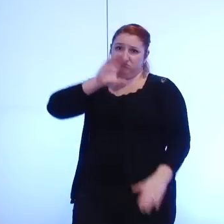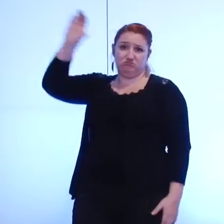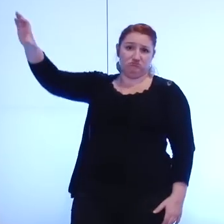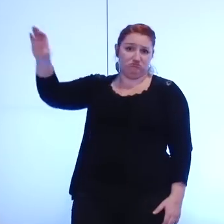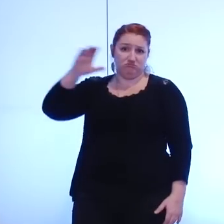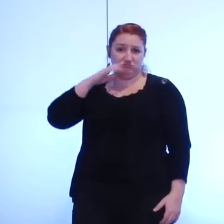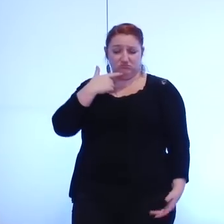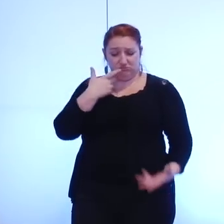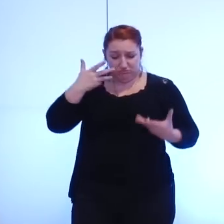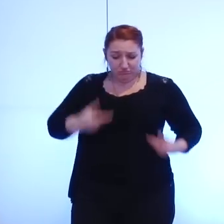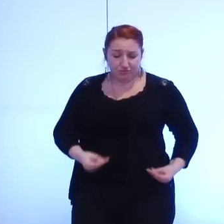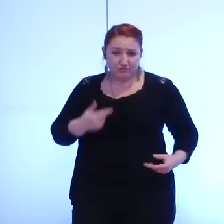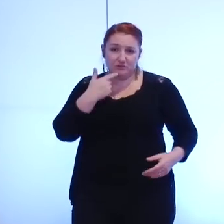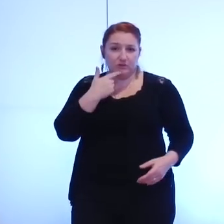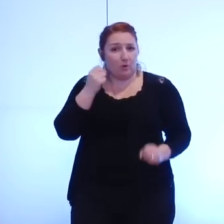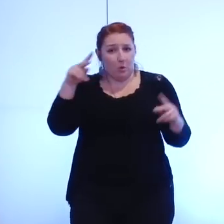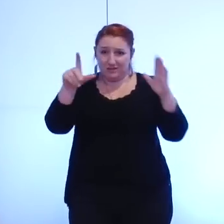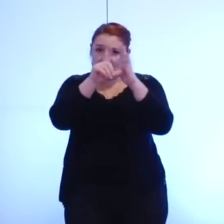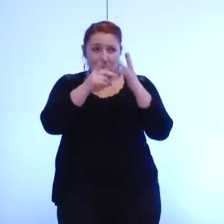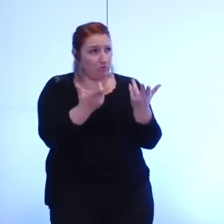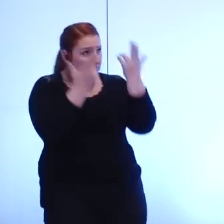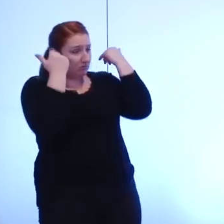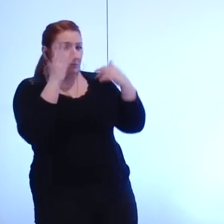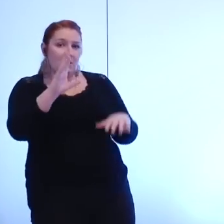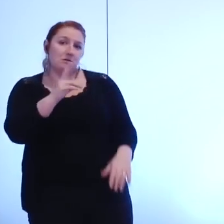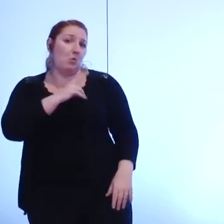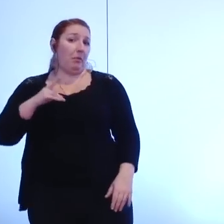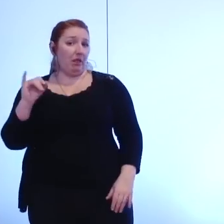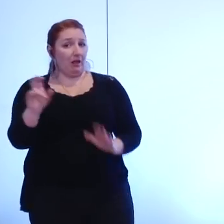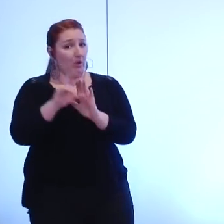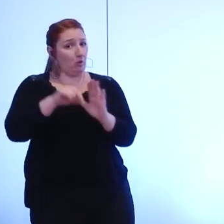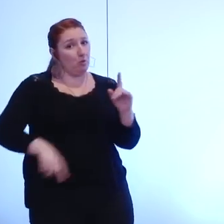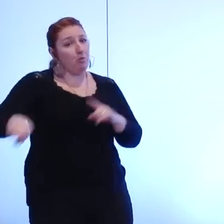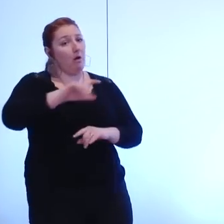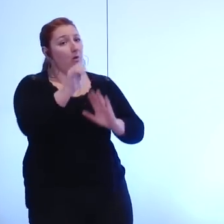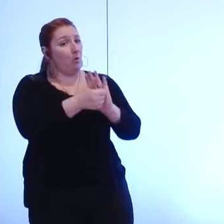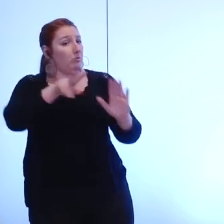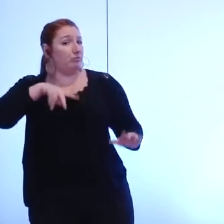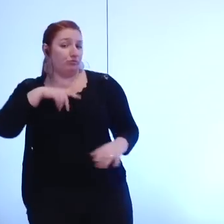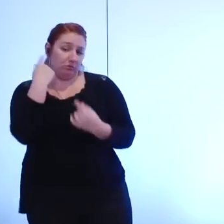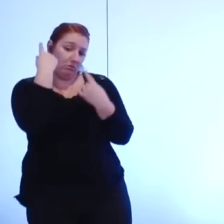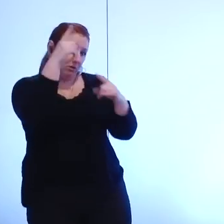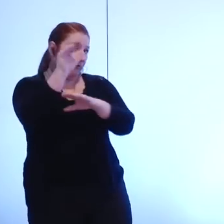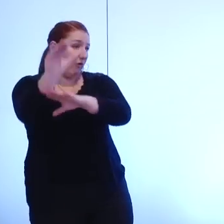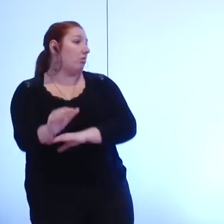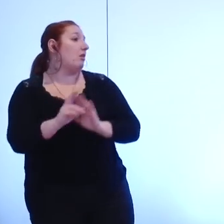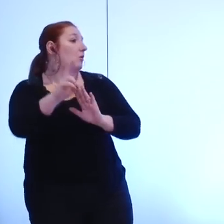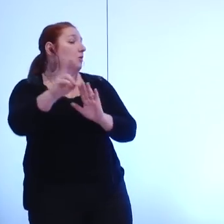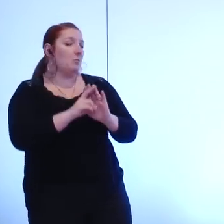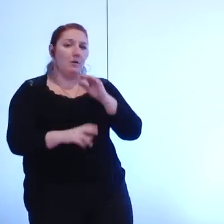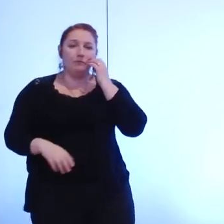mais vous comprenez que c'est quand même du bien des grenoblois et mon rôle c'est quand même de défendre aussi le bien des grenoblois monsieur Chamussy